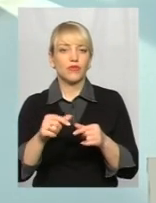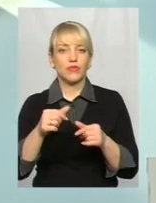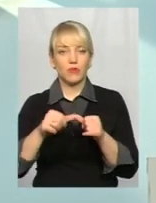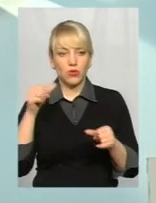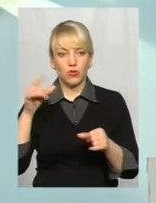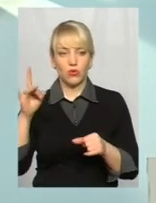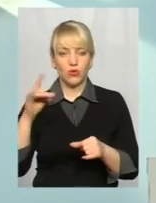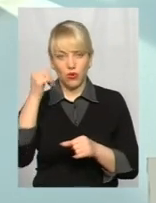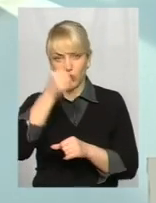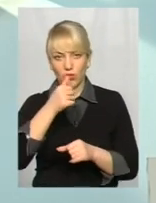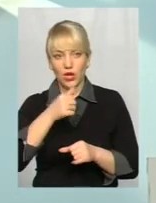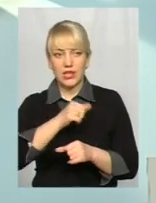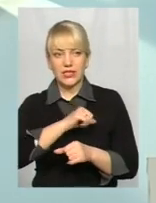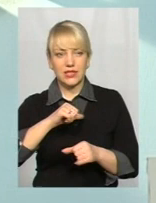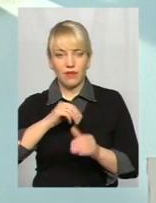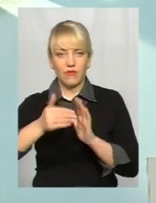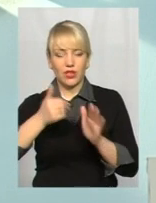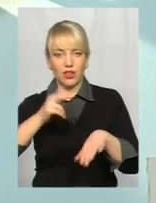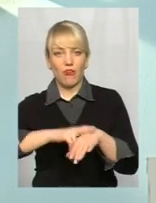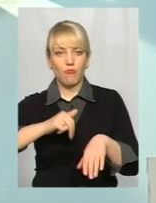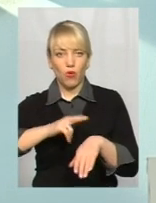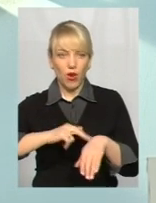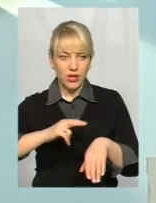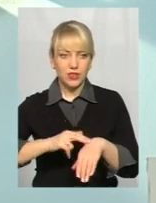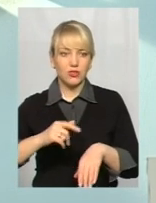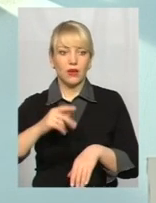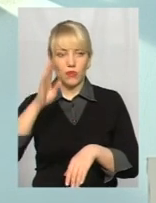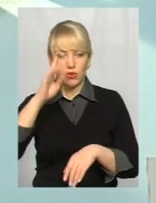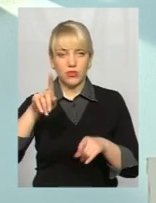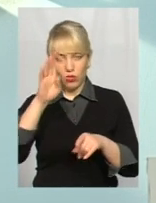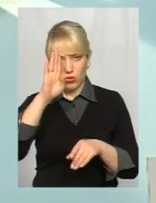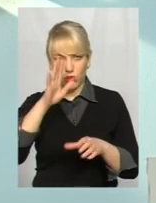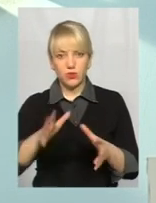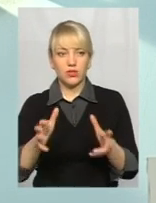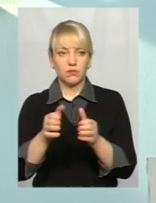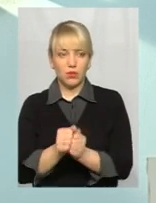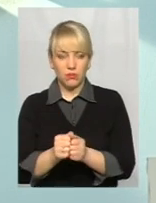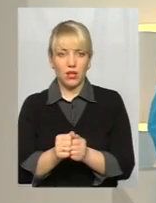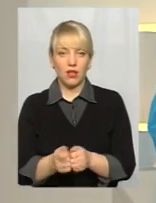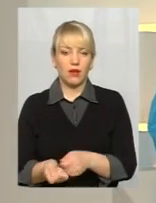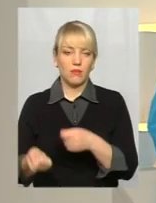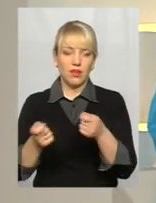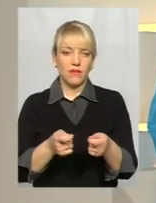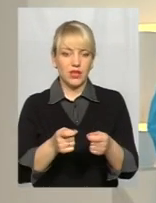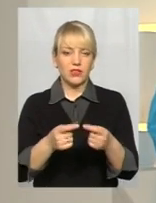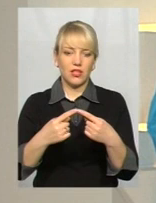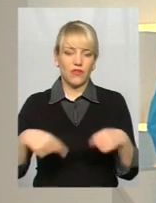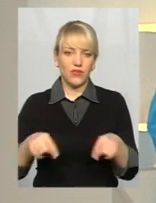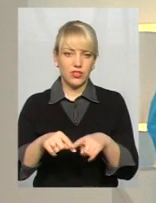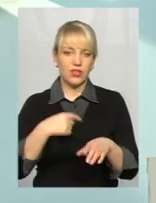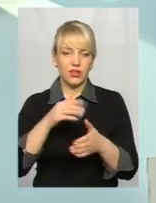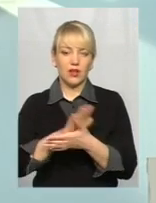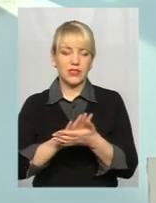року одного разу викликав поліцію. Поліція такого хлопчину зловила, привезла його в відділок, я написав заяву, але